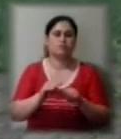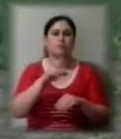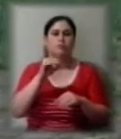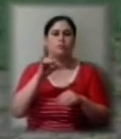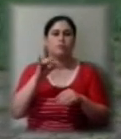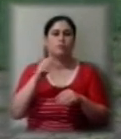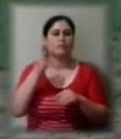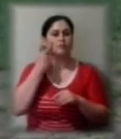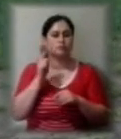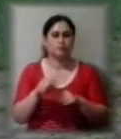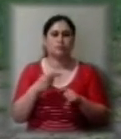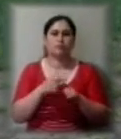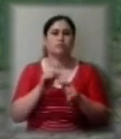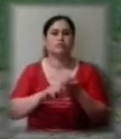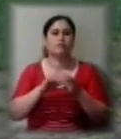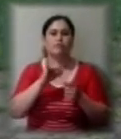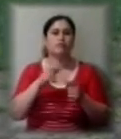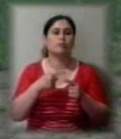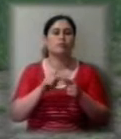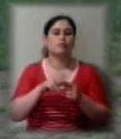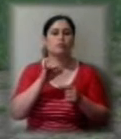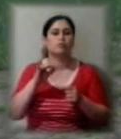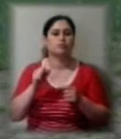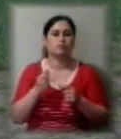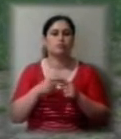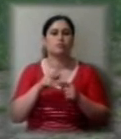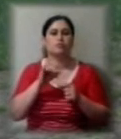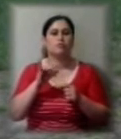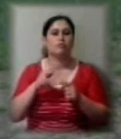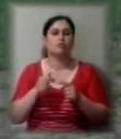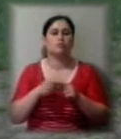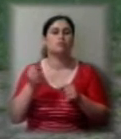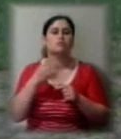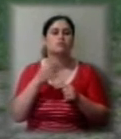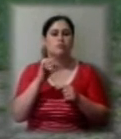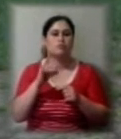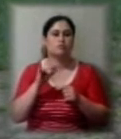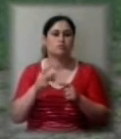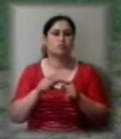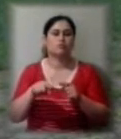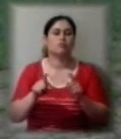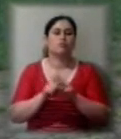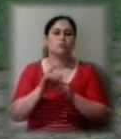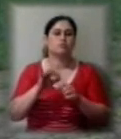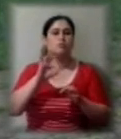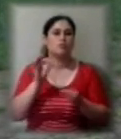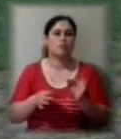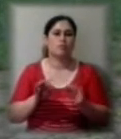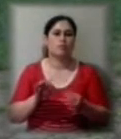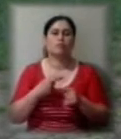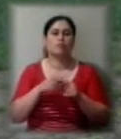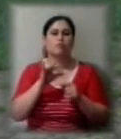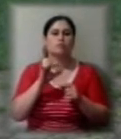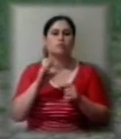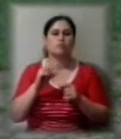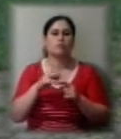Залежить знову таки від культури. Ярі, такі як сонячник, то там починається з осені, під основне, під оранку і потім